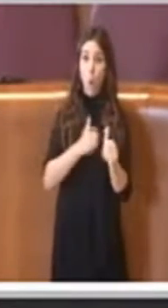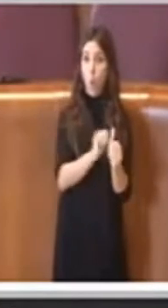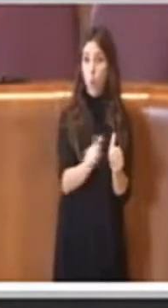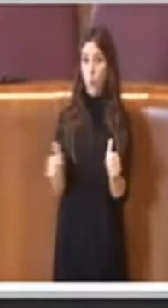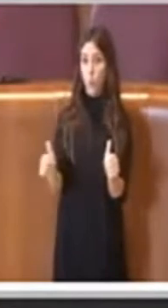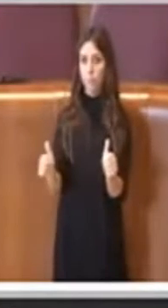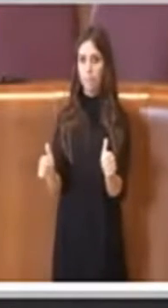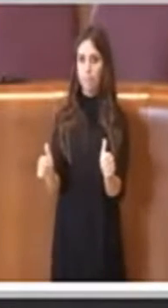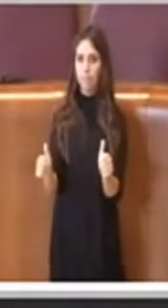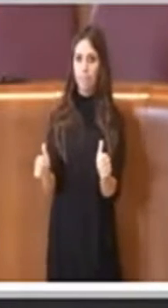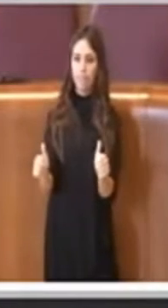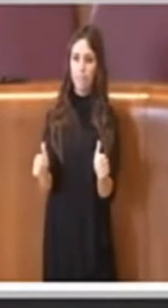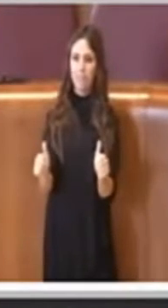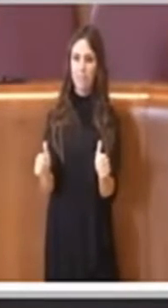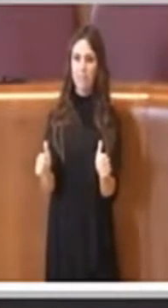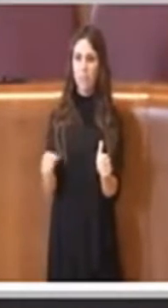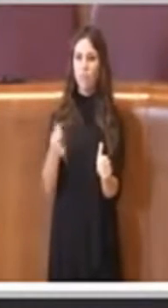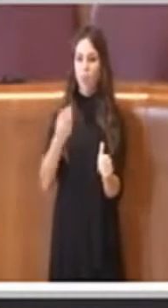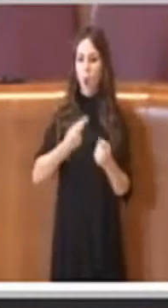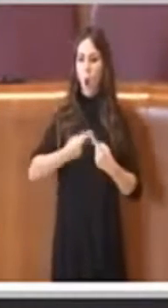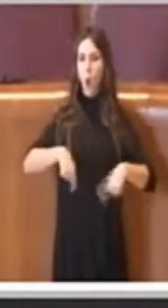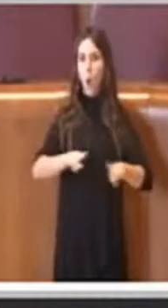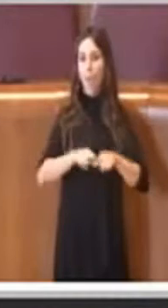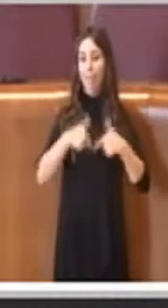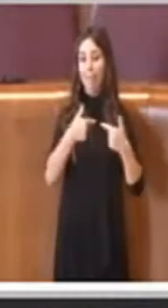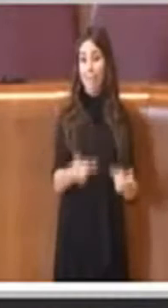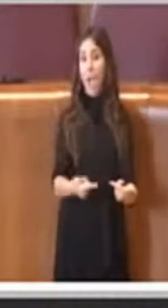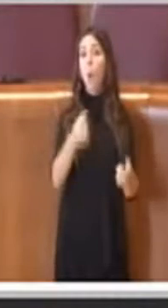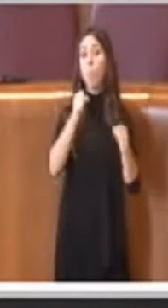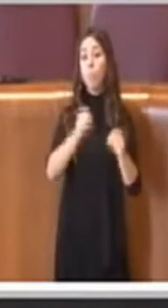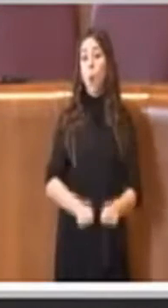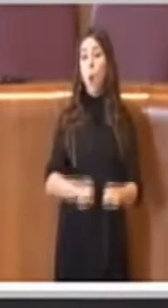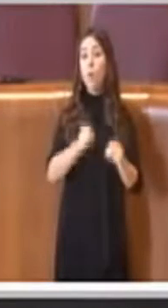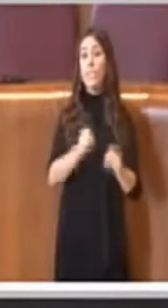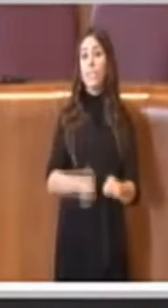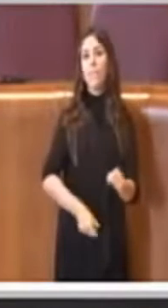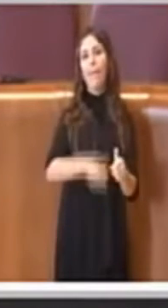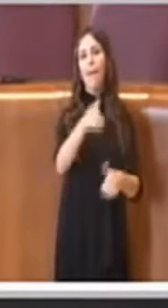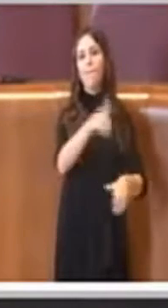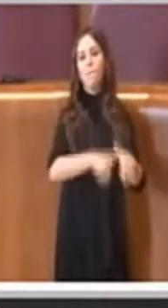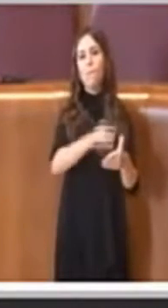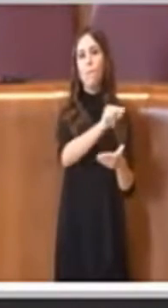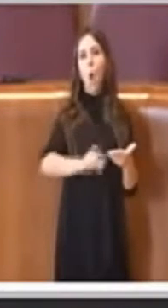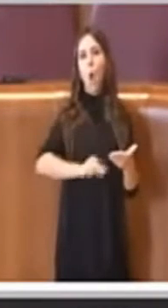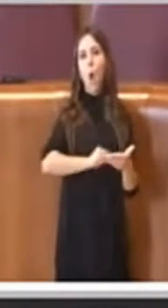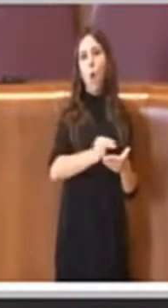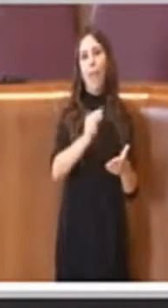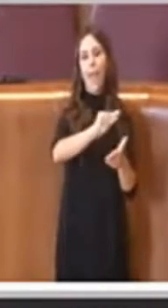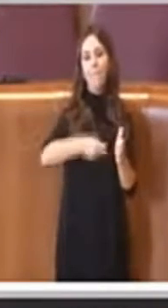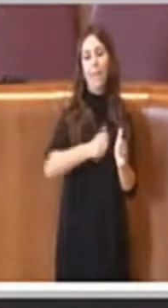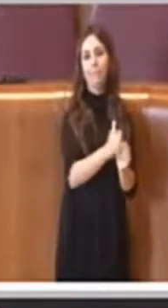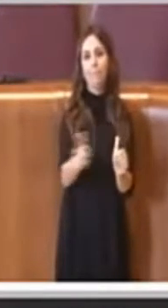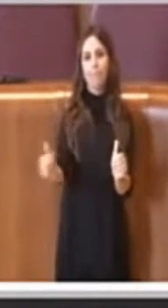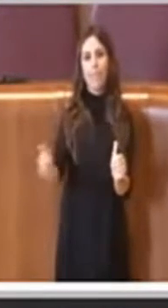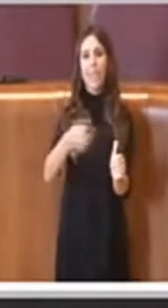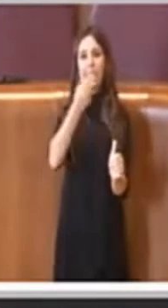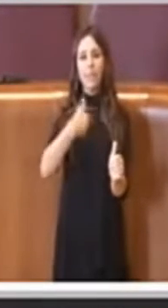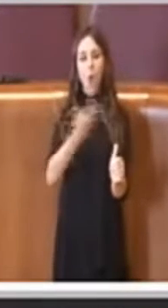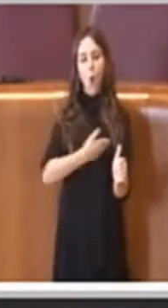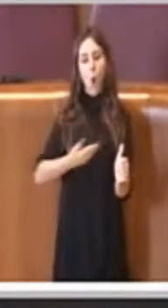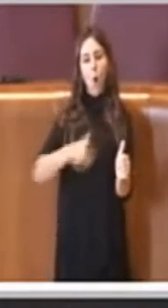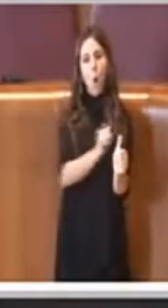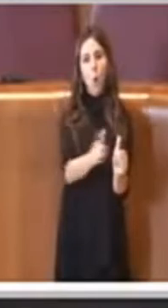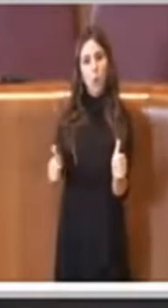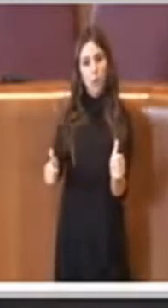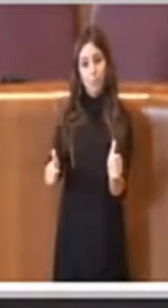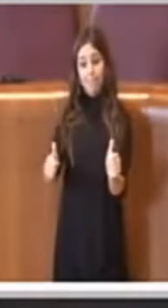cui in commissione è stato concesso a tutti di votare singolarmente gli emendamenti è che ogni consigliere quando